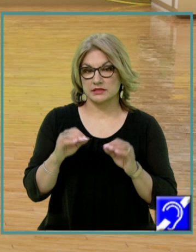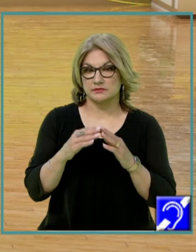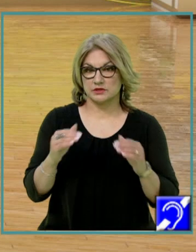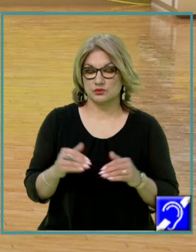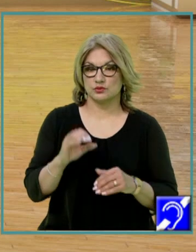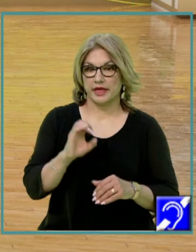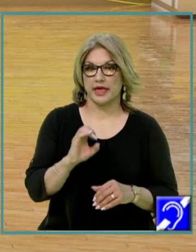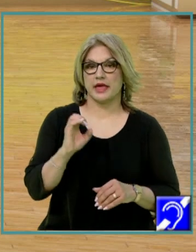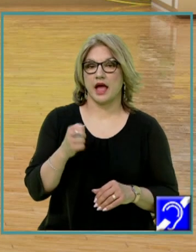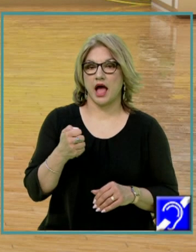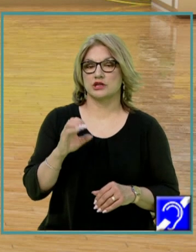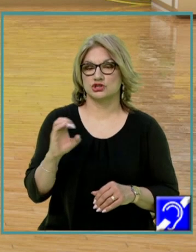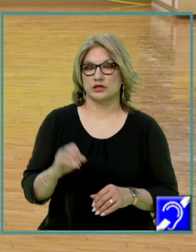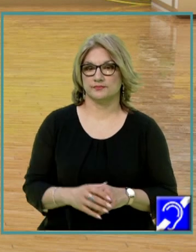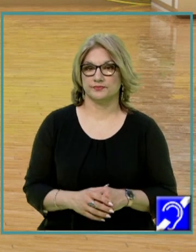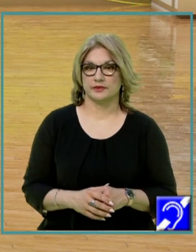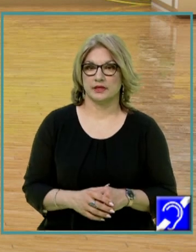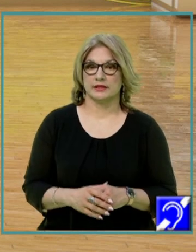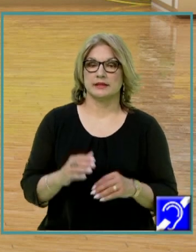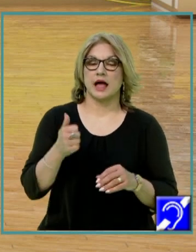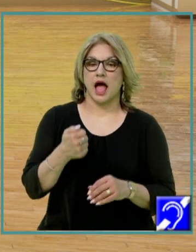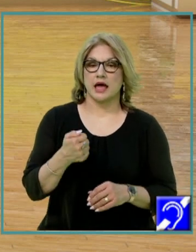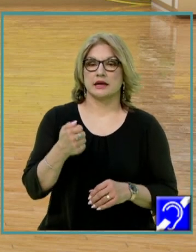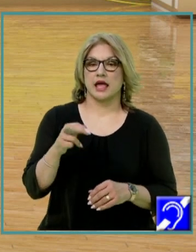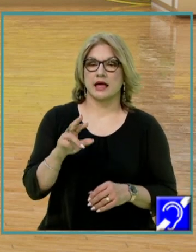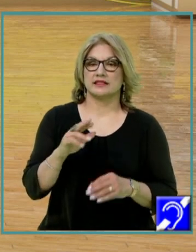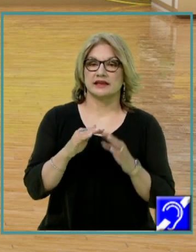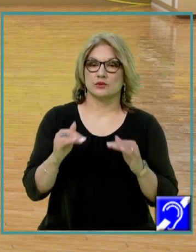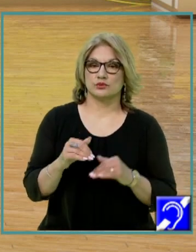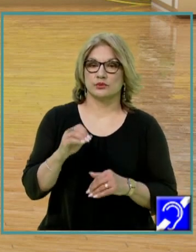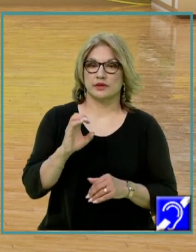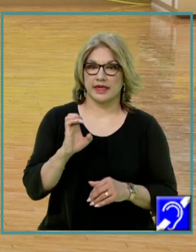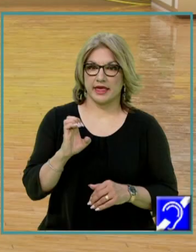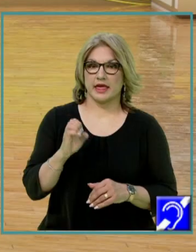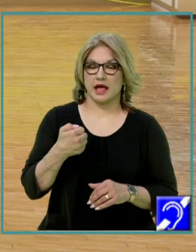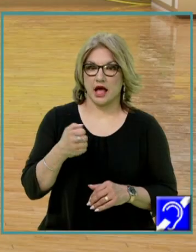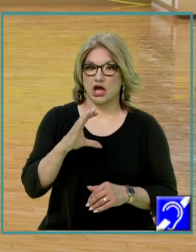Area triunghiului EAC